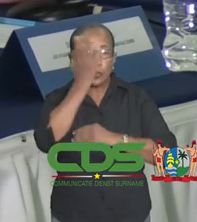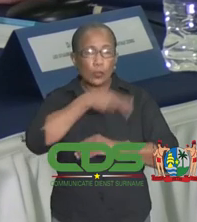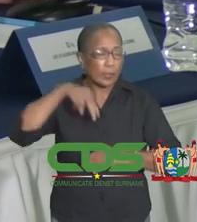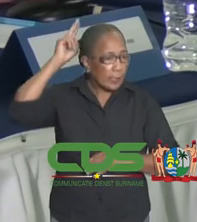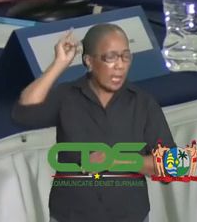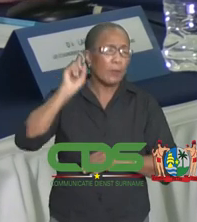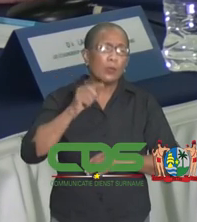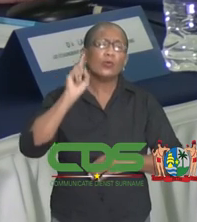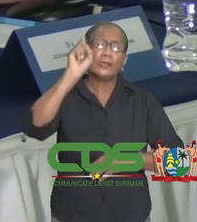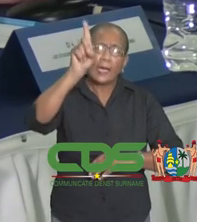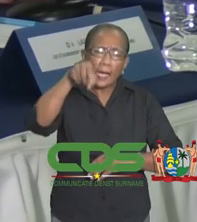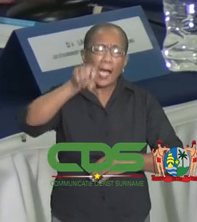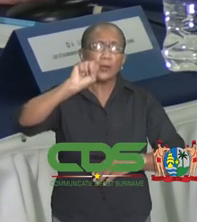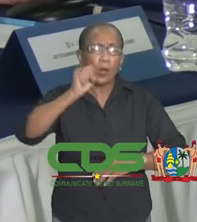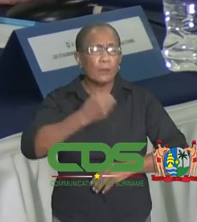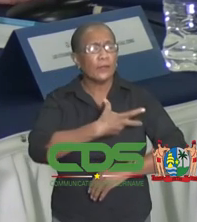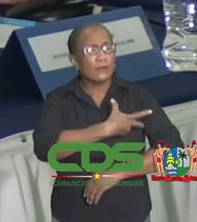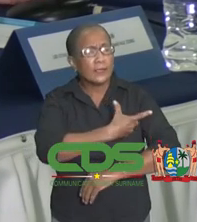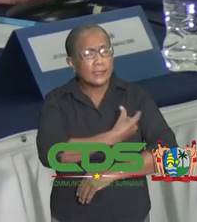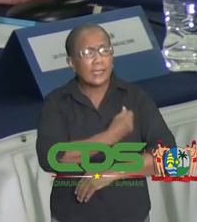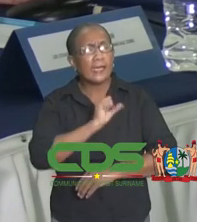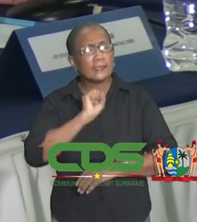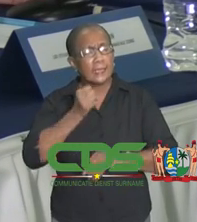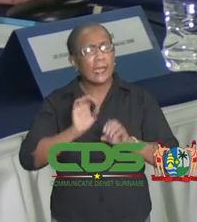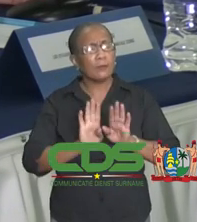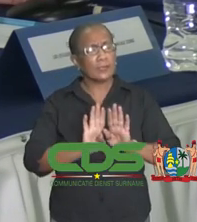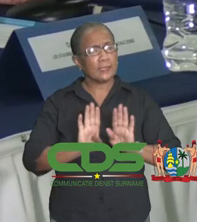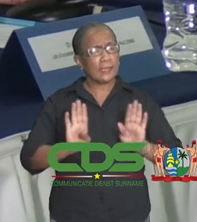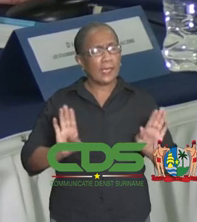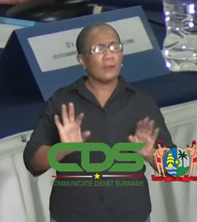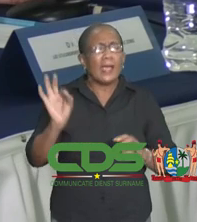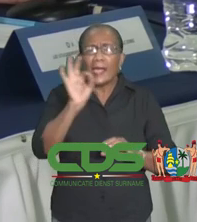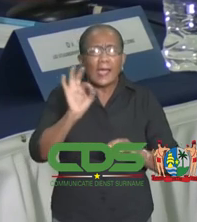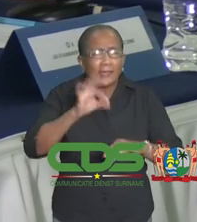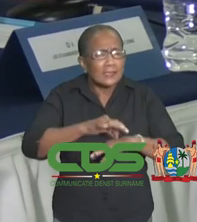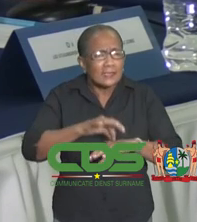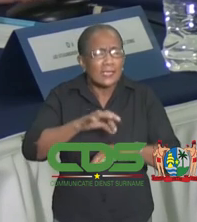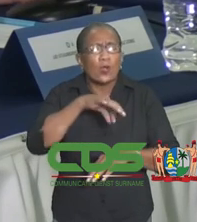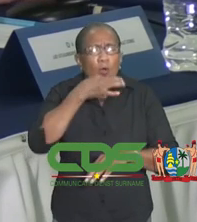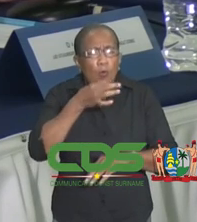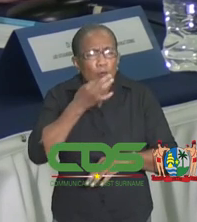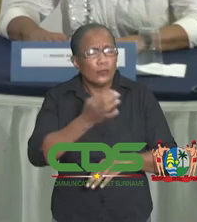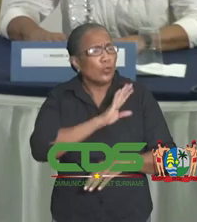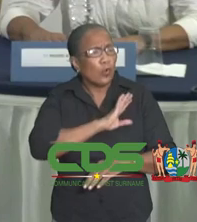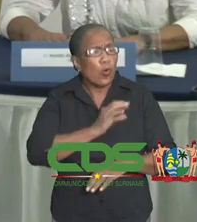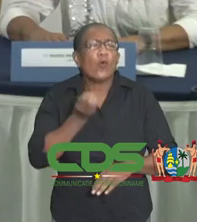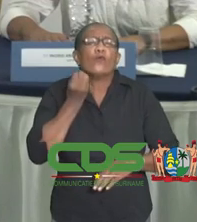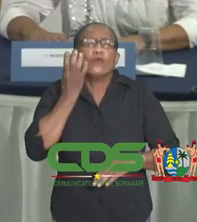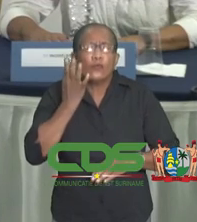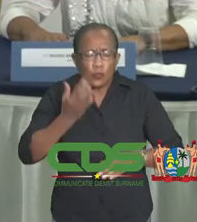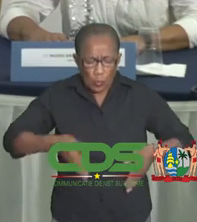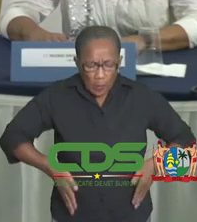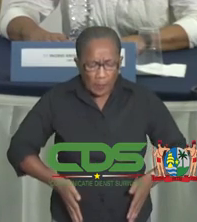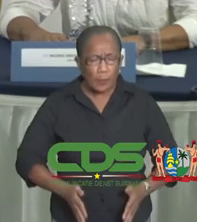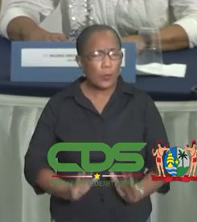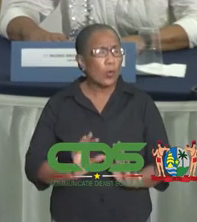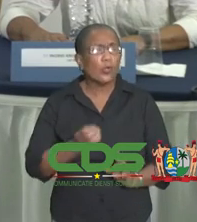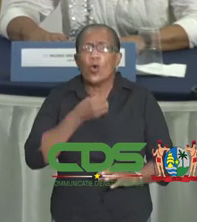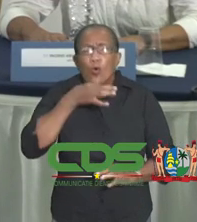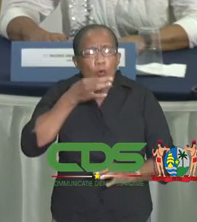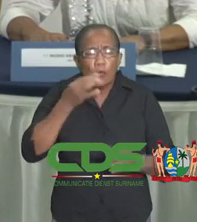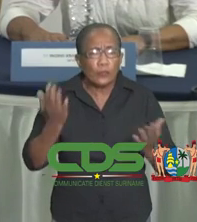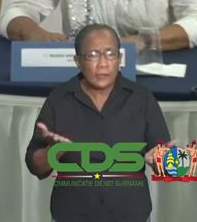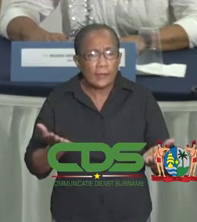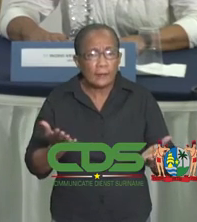Zodat ze zich kunnen beschermen tegen ernstige ziekte en sterfte. Maar ook vroeggeboorte voorkomen kan worden. Want als die moeder